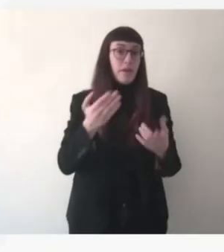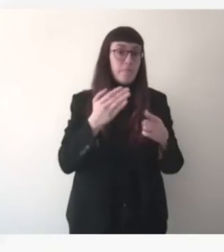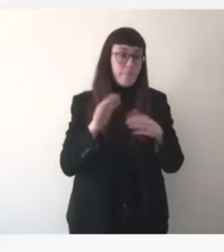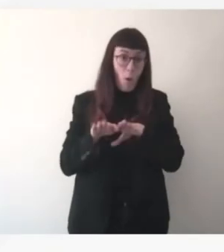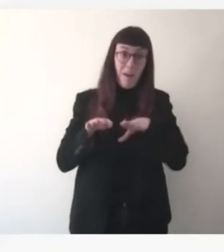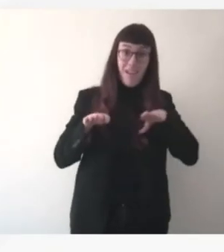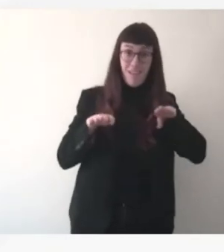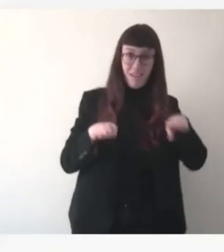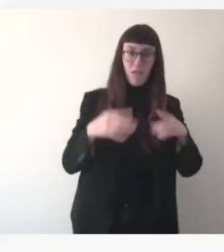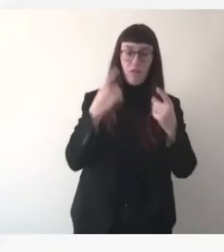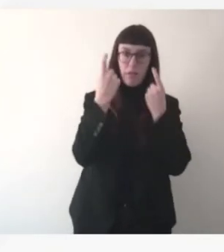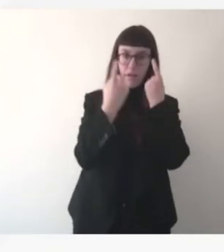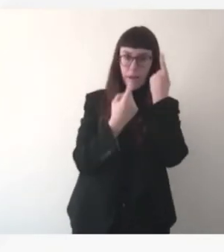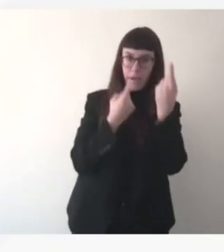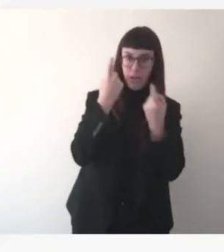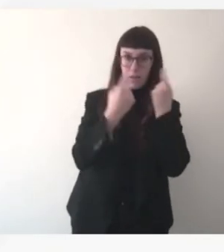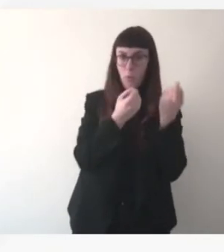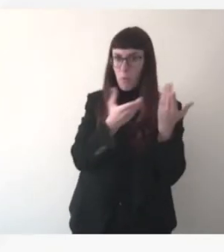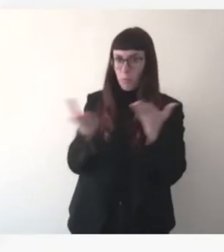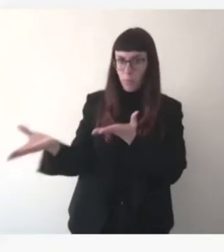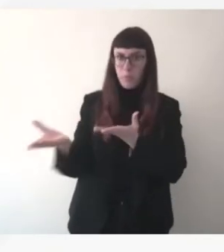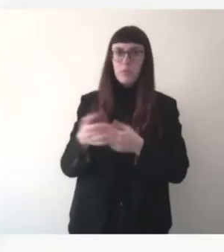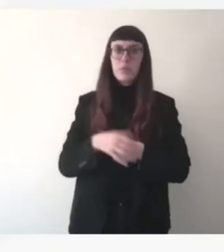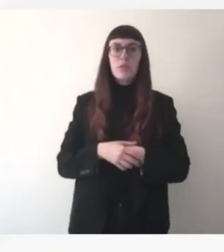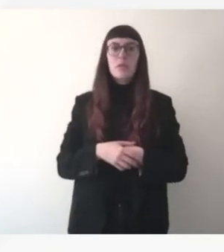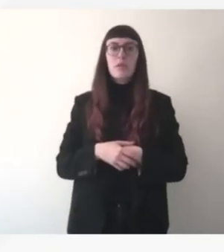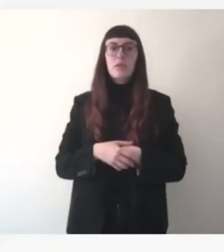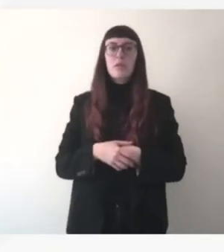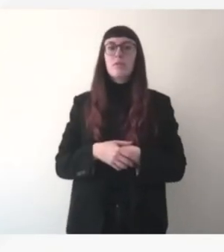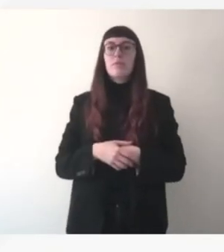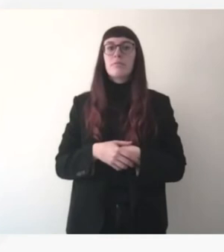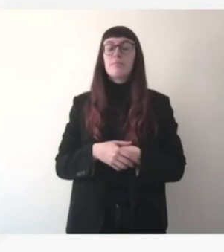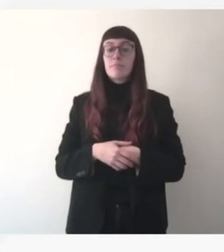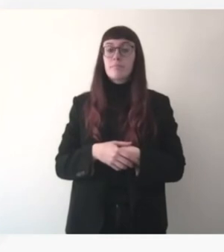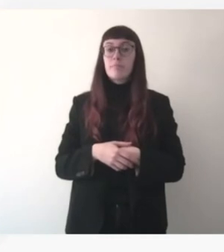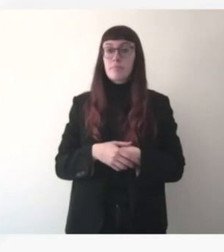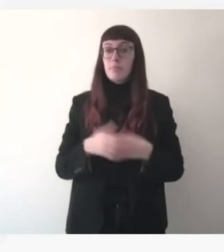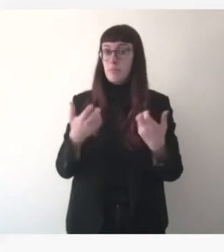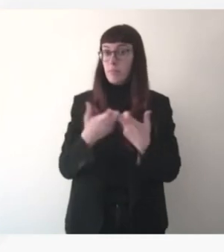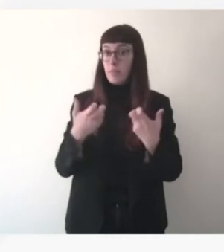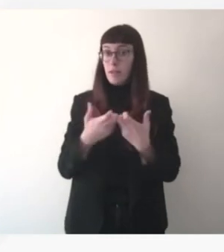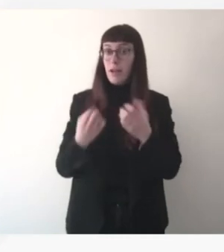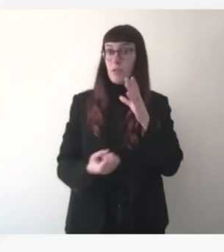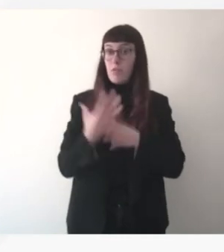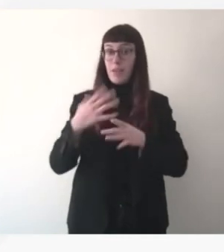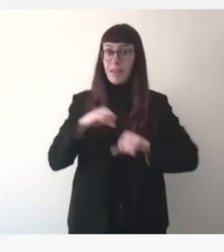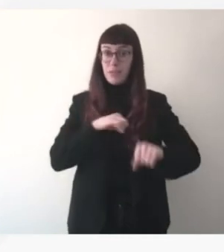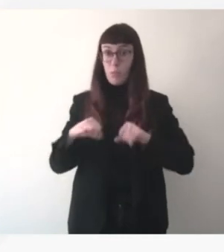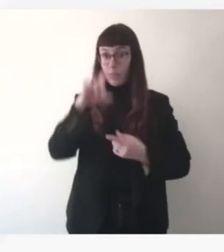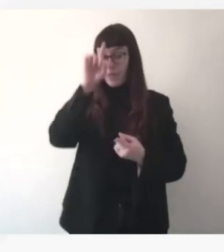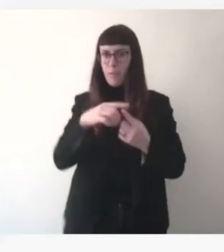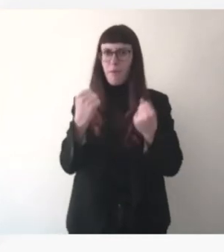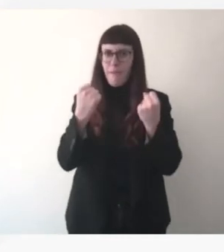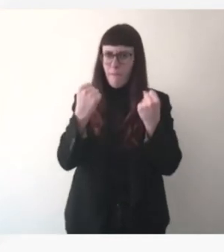ce à quoi doit servir la révision de la directive Nice sur le renforcement des obligations pour les OIV